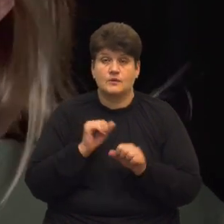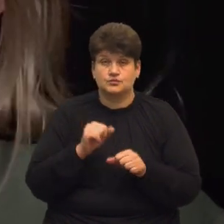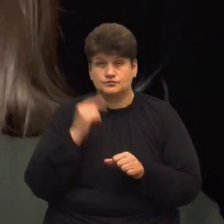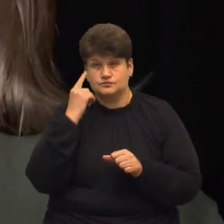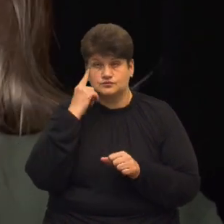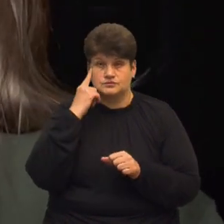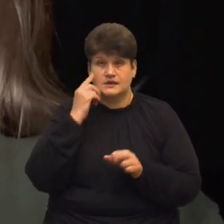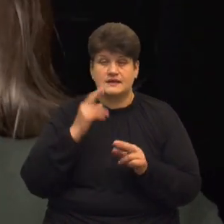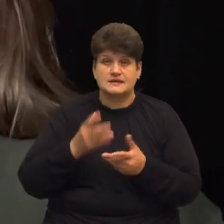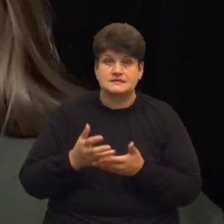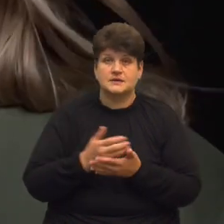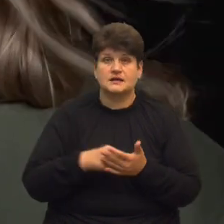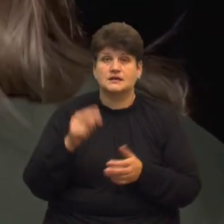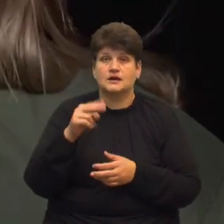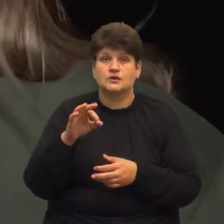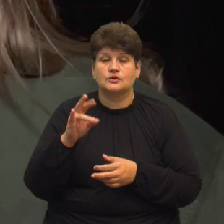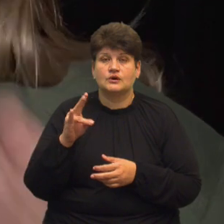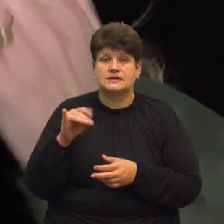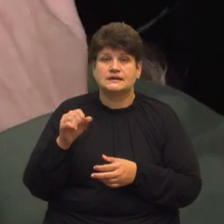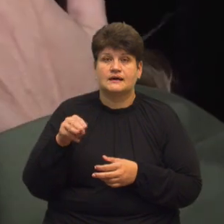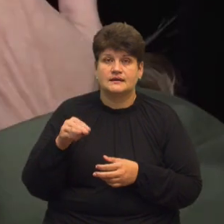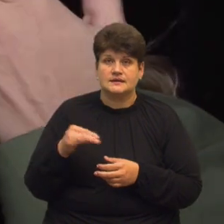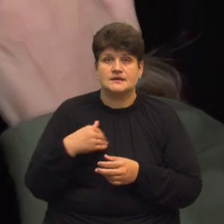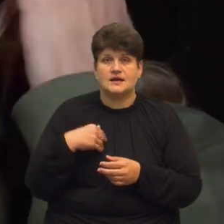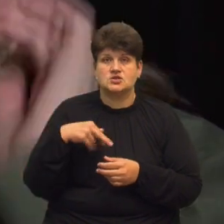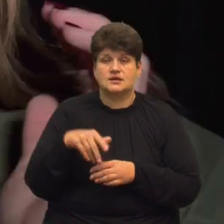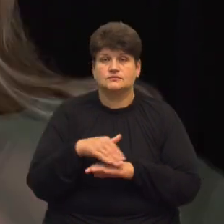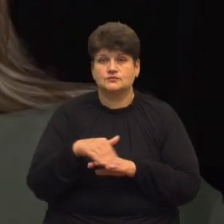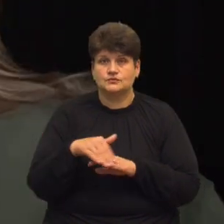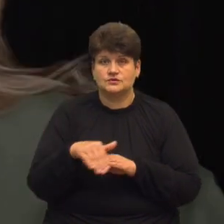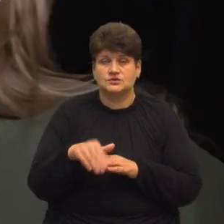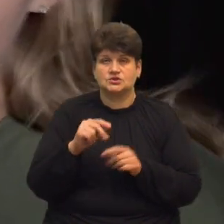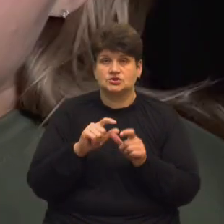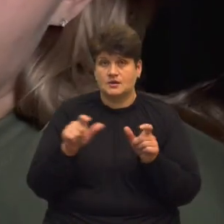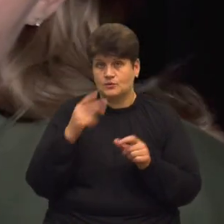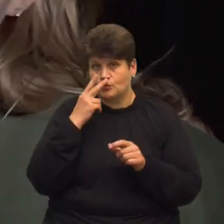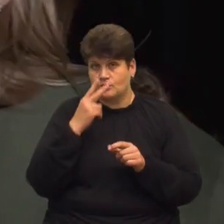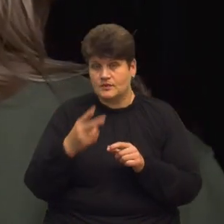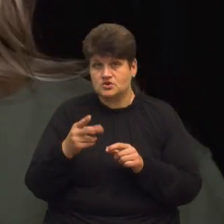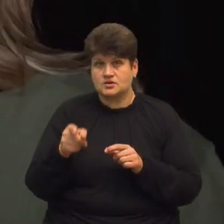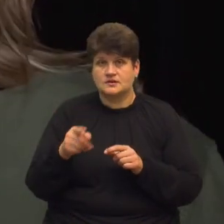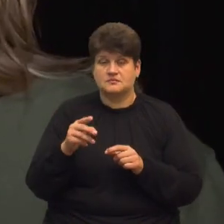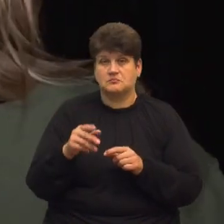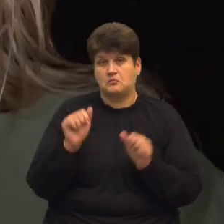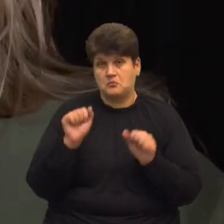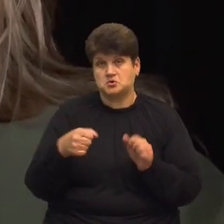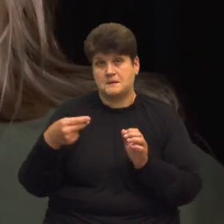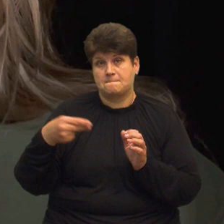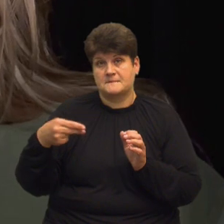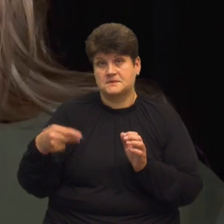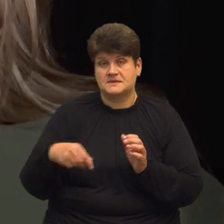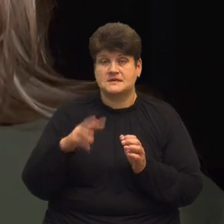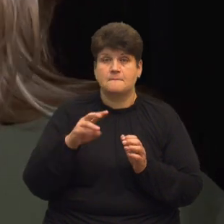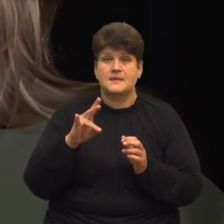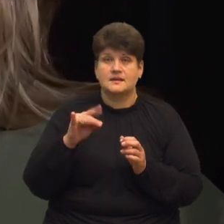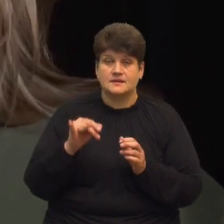як збирати донати для хлопців Я просто йшла в нас по дворі, на штабі побачила, що є ці міни і вирішила, блін, круто, можна підписувати міни за донати